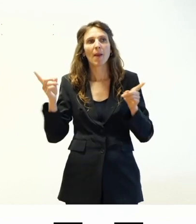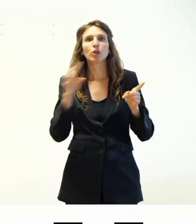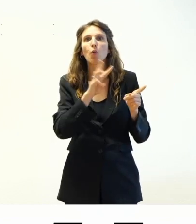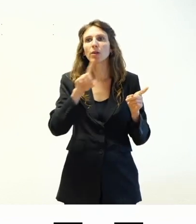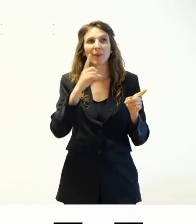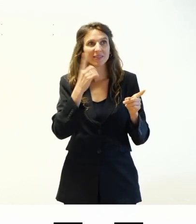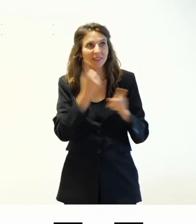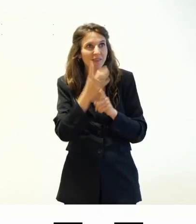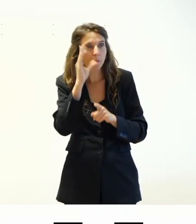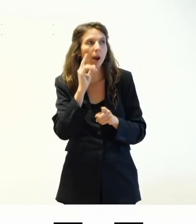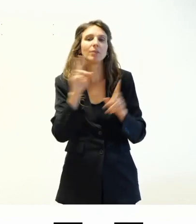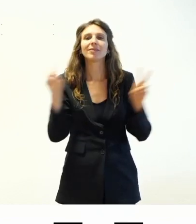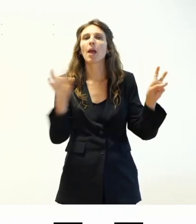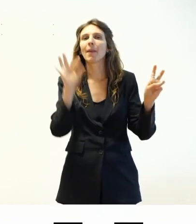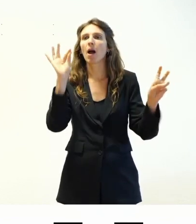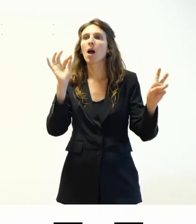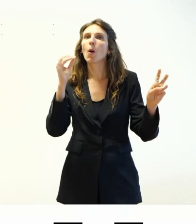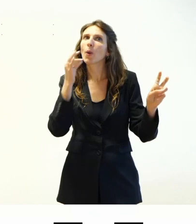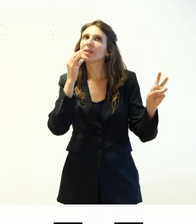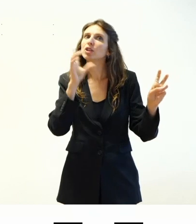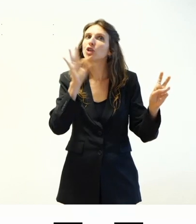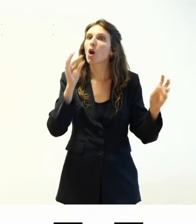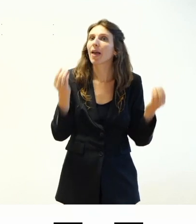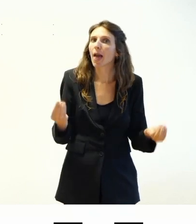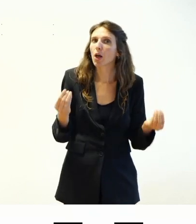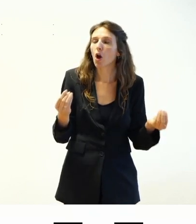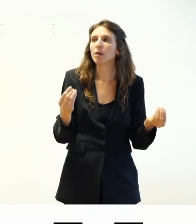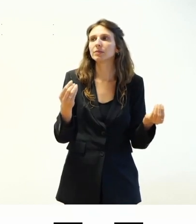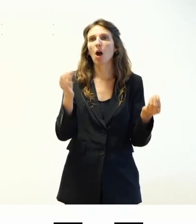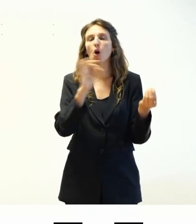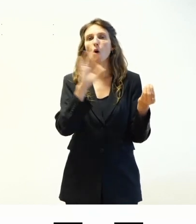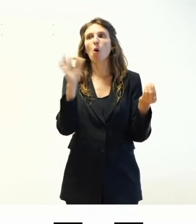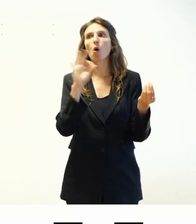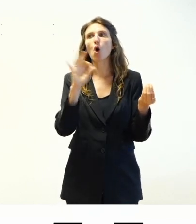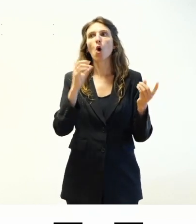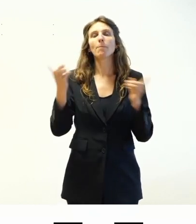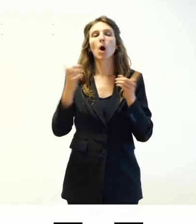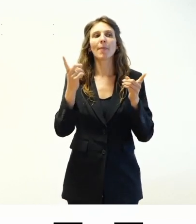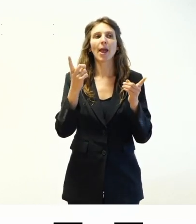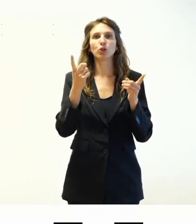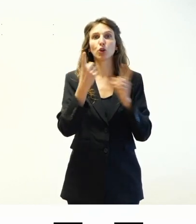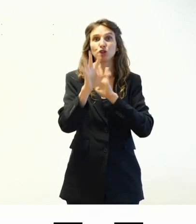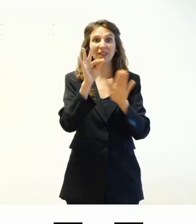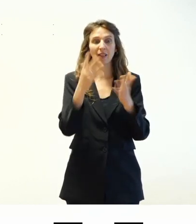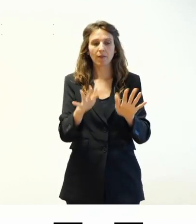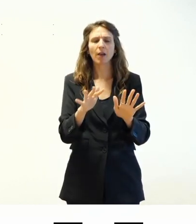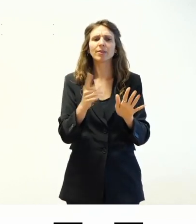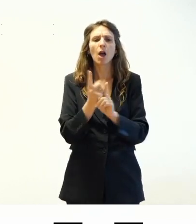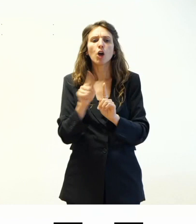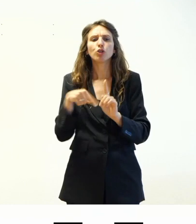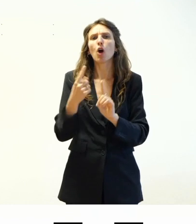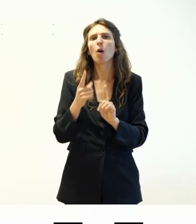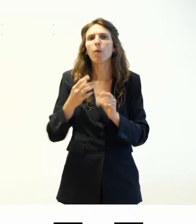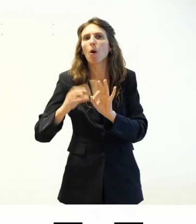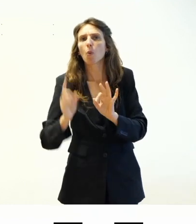WordPress e quindi sapere cosa andiamo a scegliere nel momento, cosa andiamo a trovare nel momento in cui facciamo determinate scelte può essere utile sicuramente